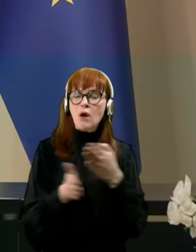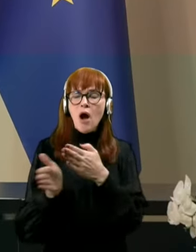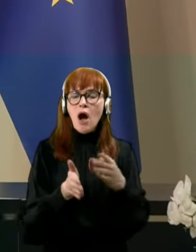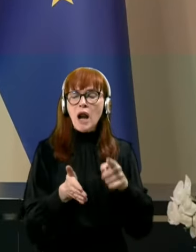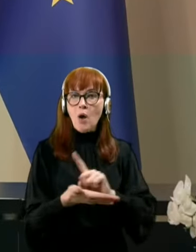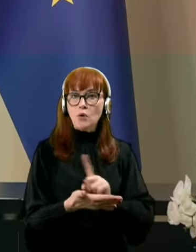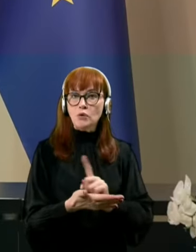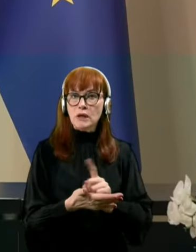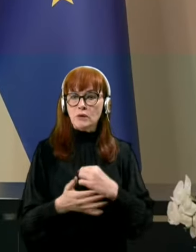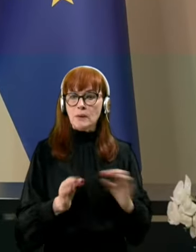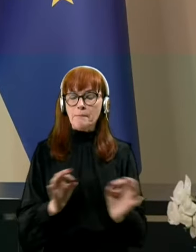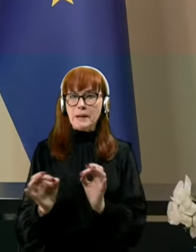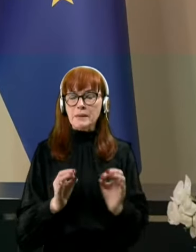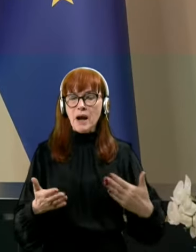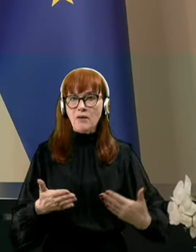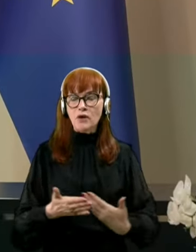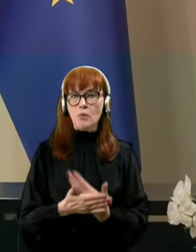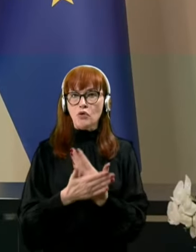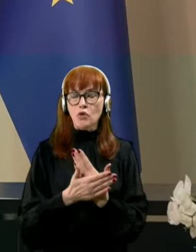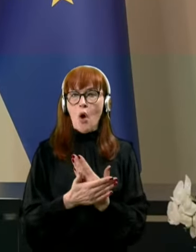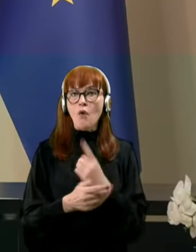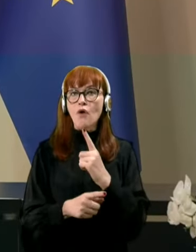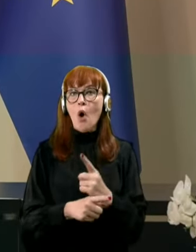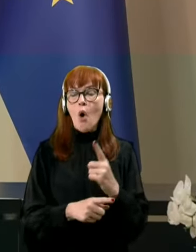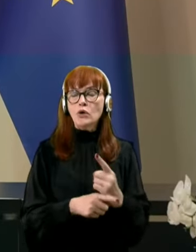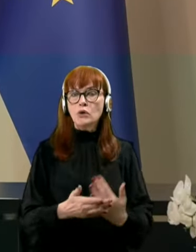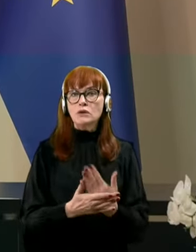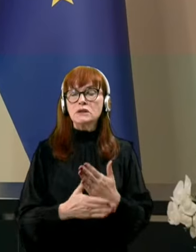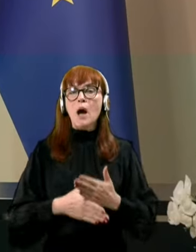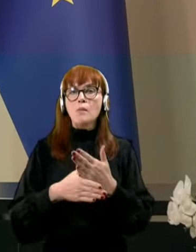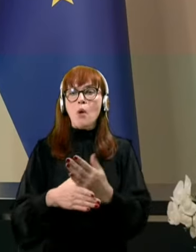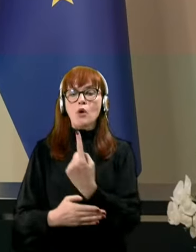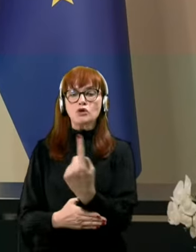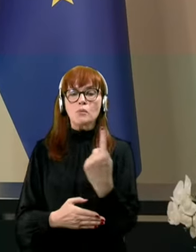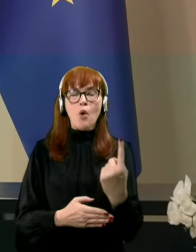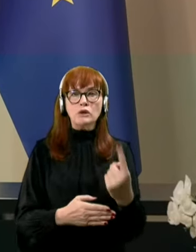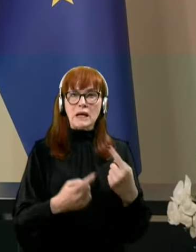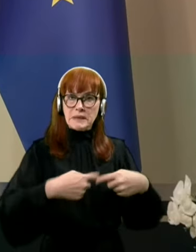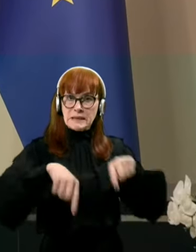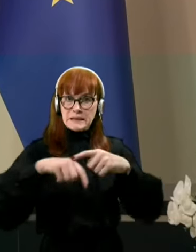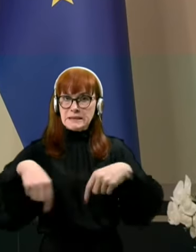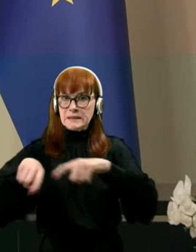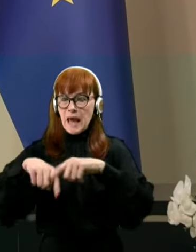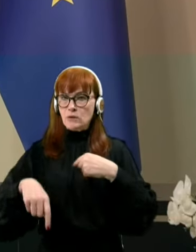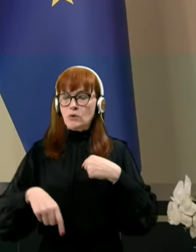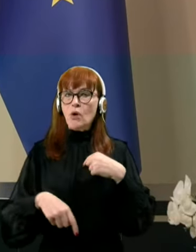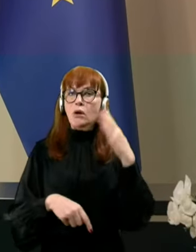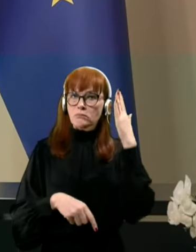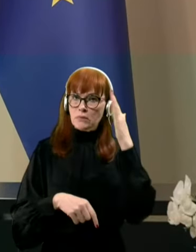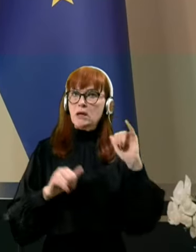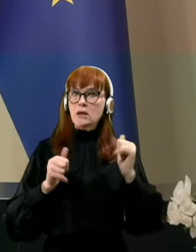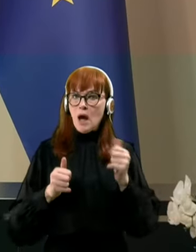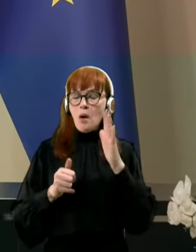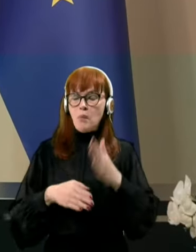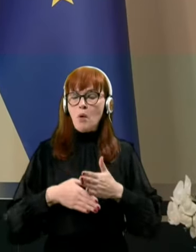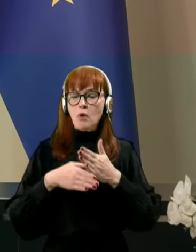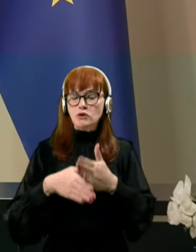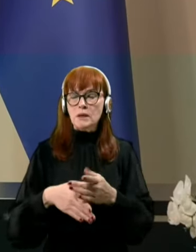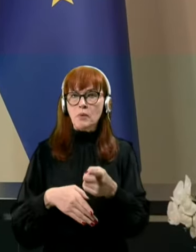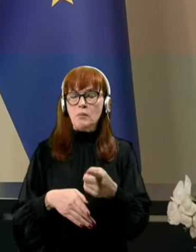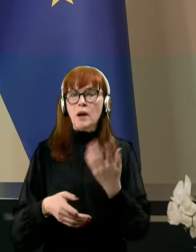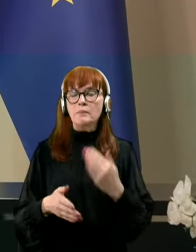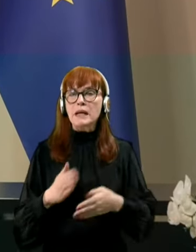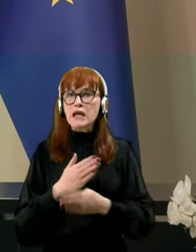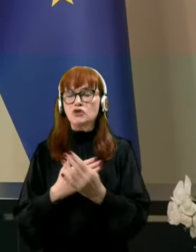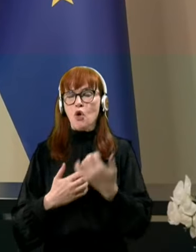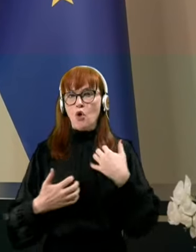tem trenutku pripravljamo nove odloke za pomoč posameznim sektorim in sem prepričan, da bomo tudi s tem pomagali sektorju pri izhodu iz